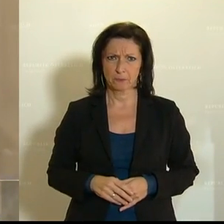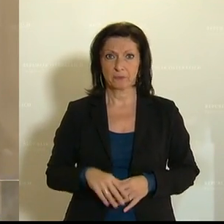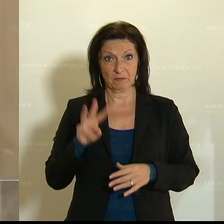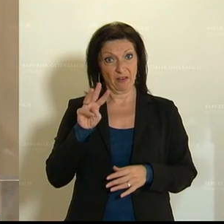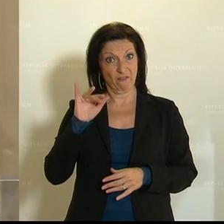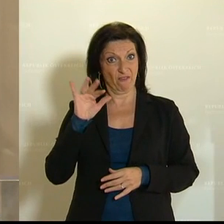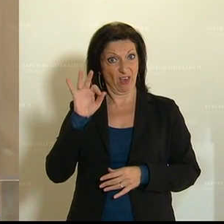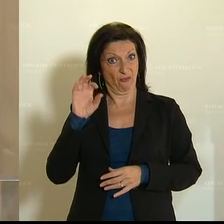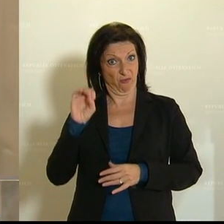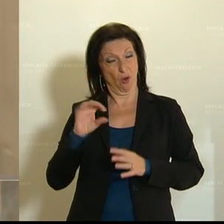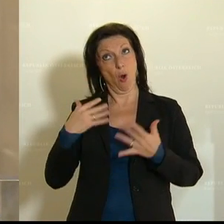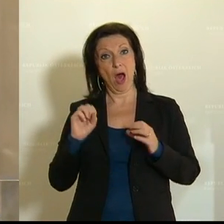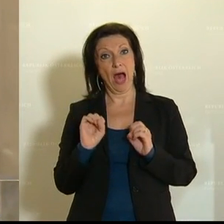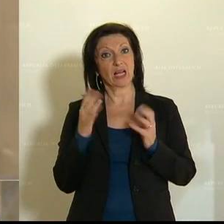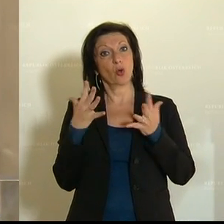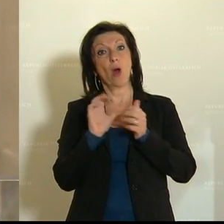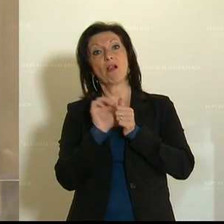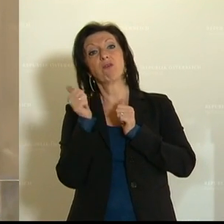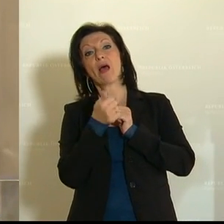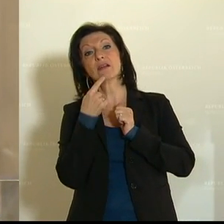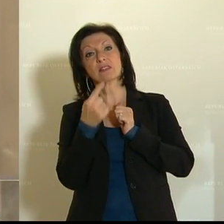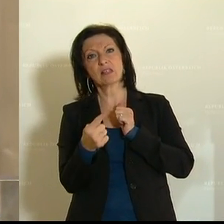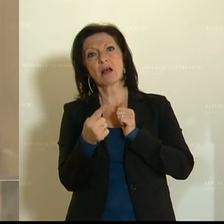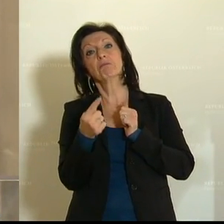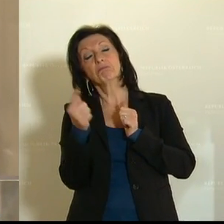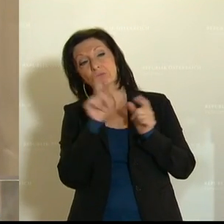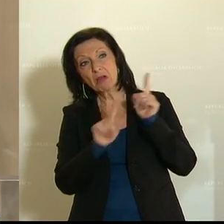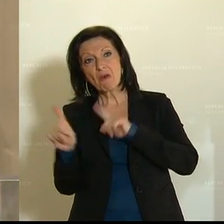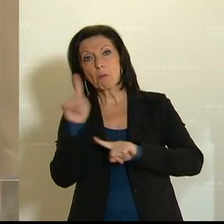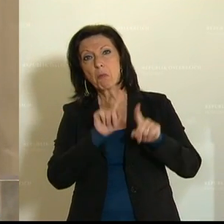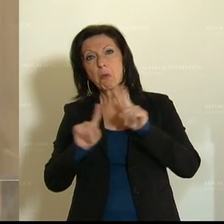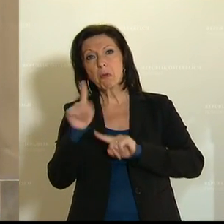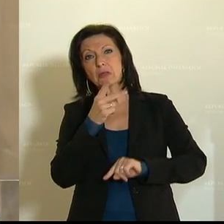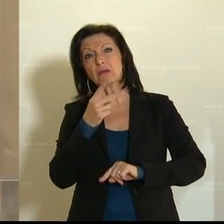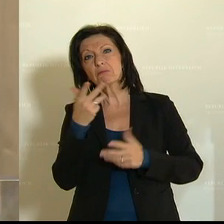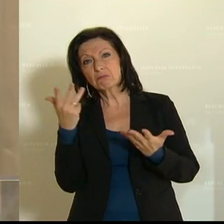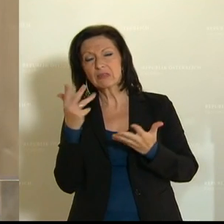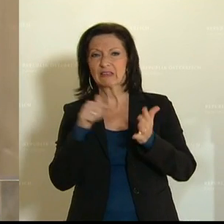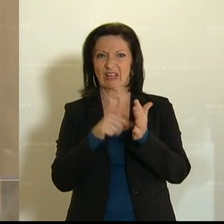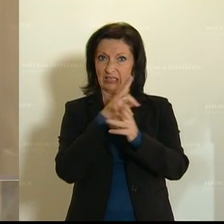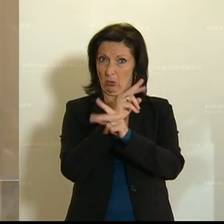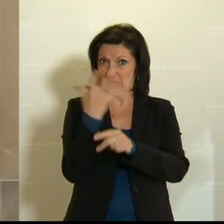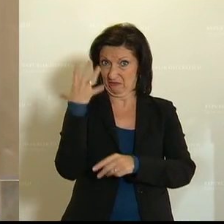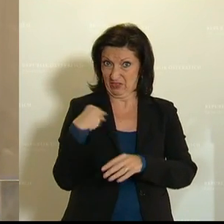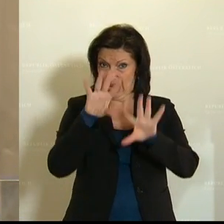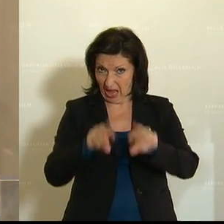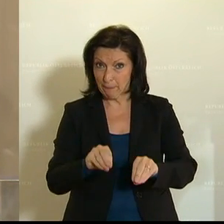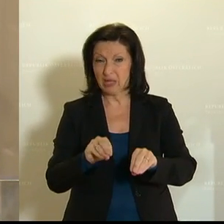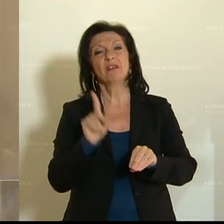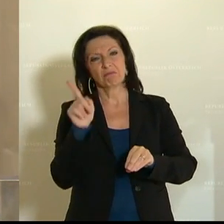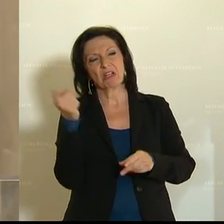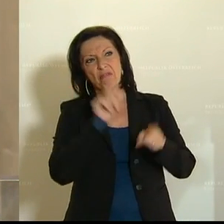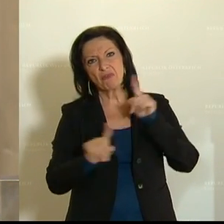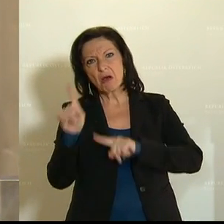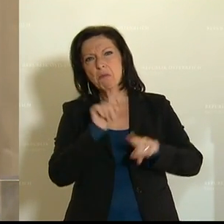WIFO geht von einem Risikoszenario aus, dass es in Österreich aufgrund des neuerlichen Lockdowns zu einem